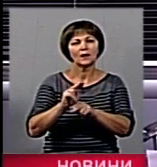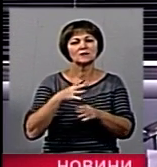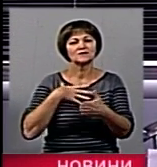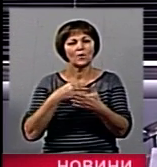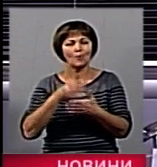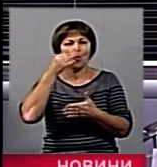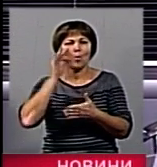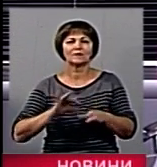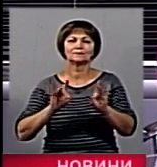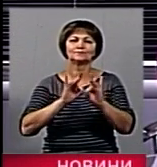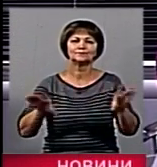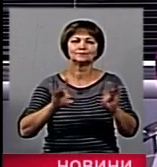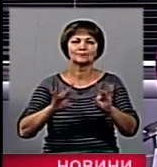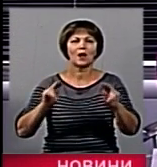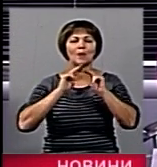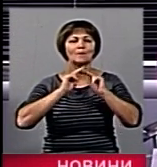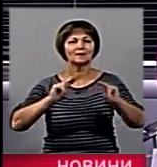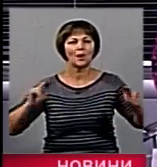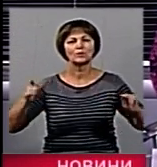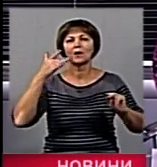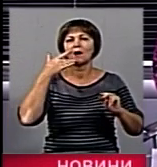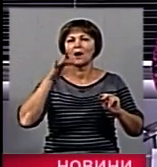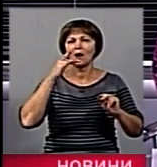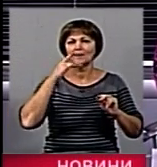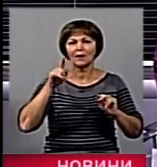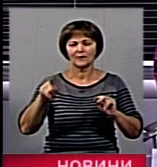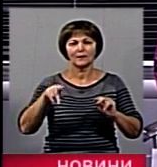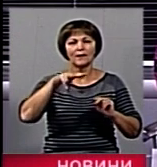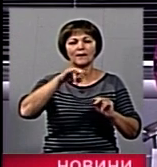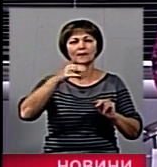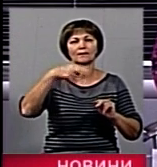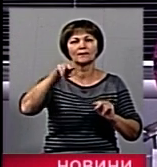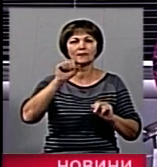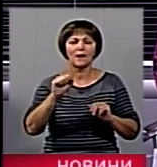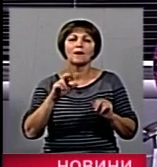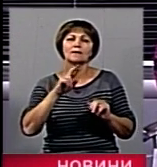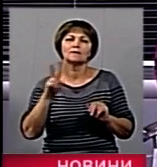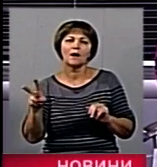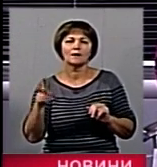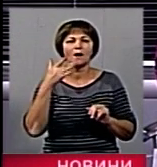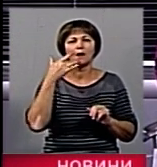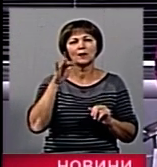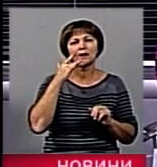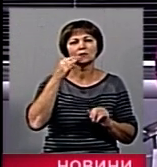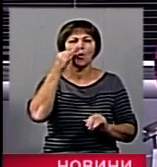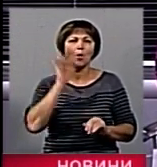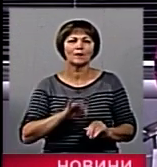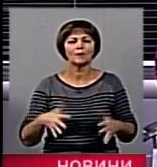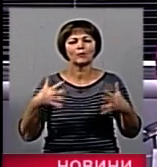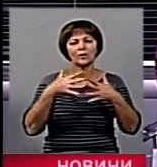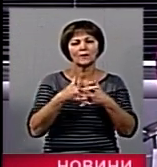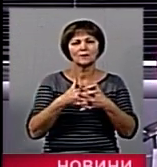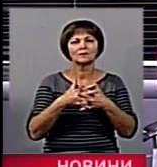досвідом ділилися педагоги зі Сполучених Штатів Америки Лінда та Чарльз Ландрет. Як американський досвід поєднати з українськими